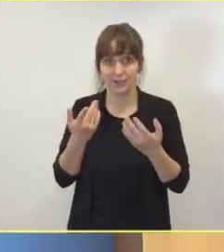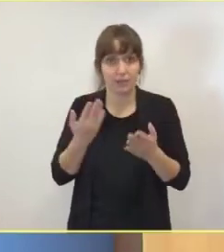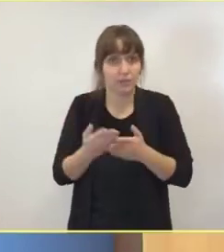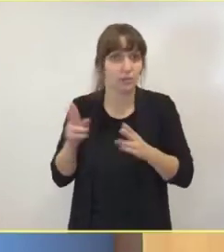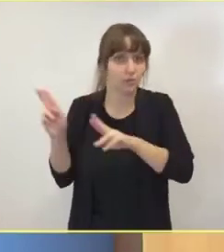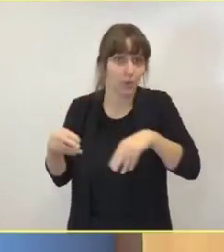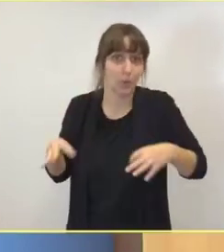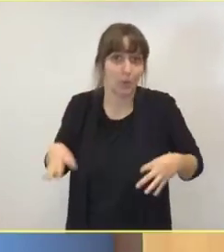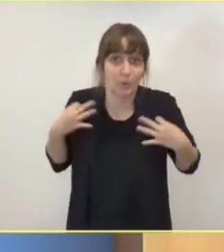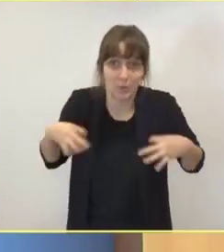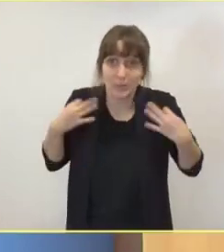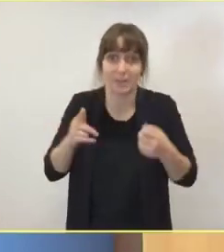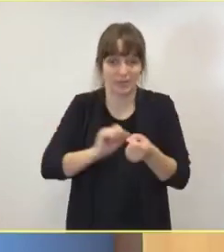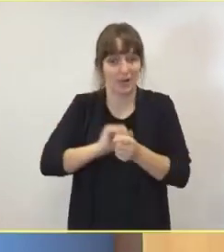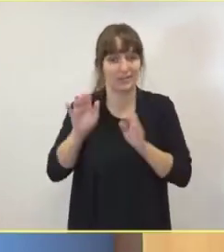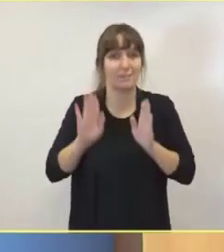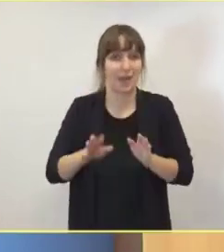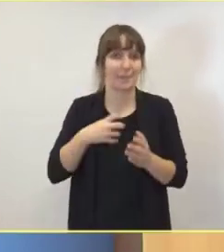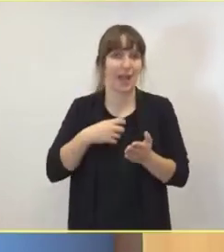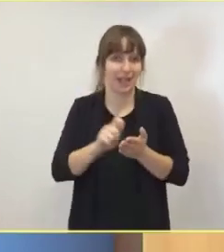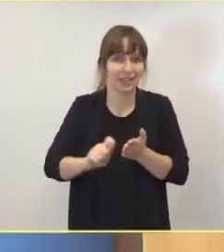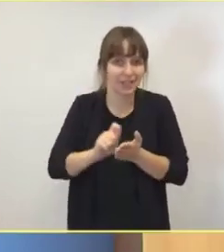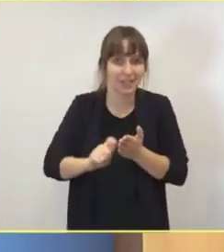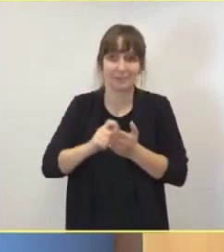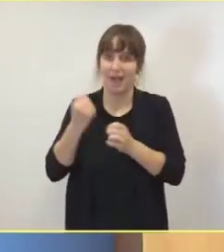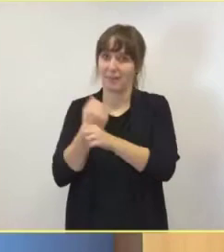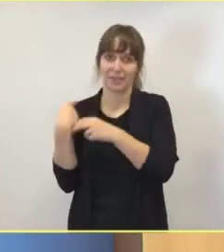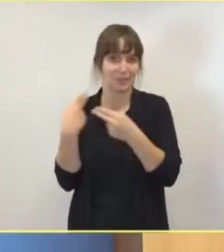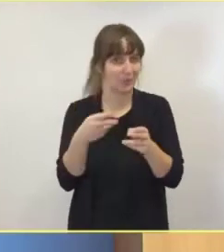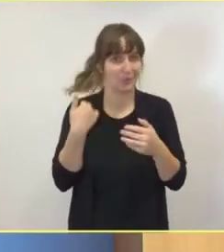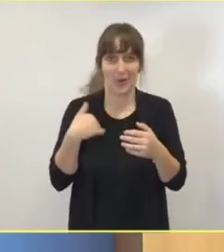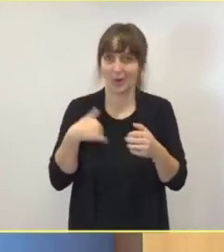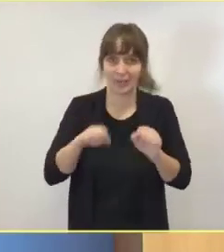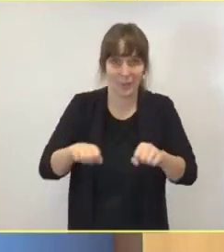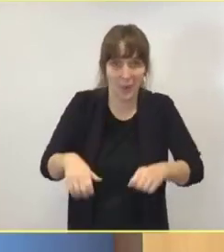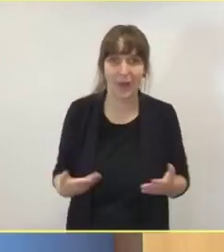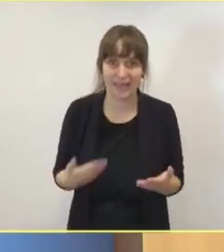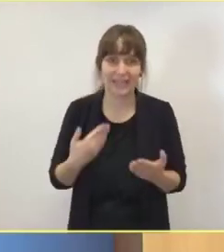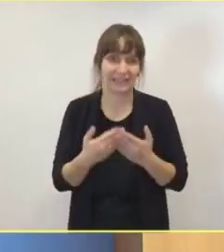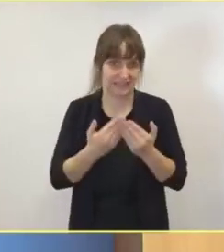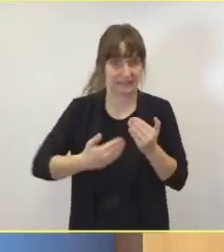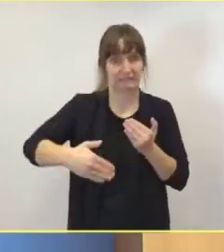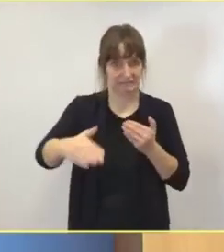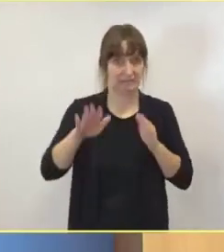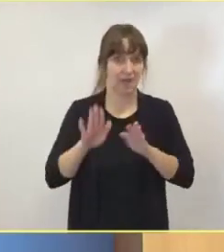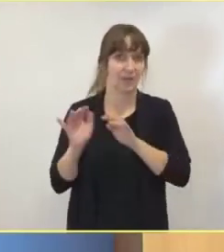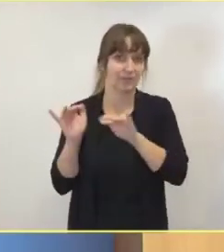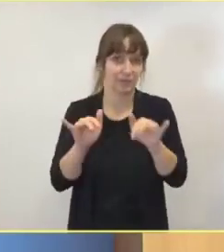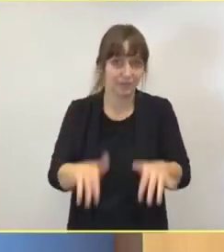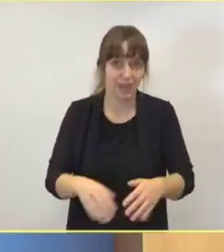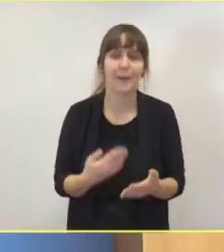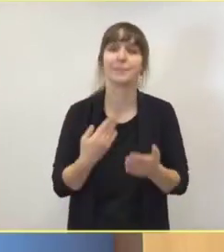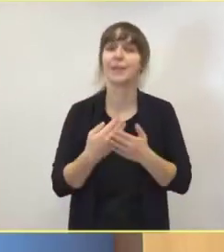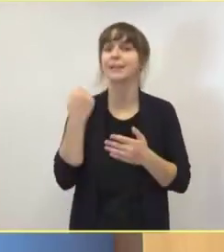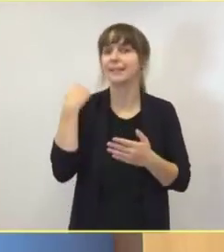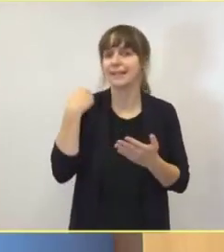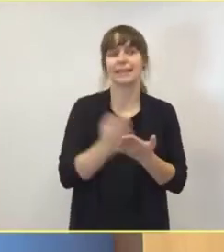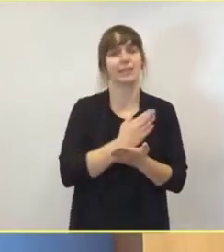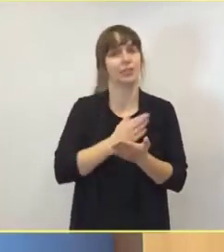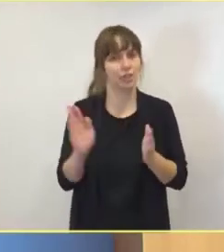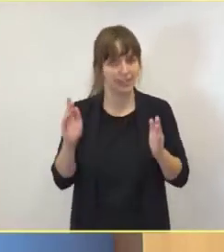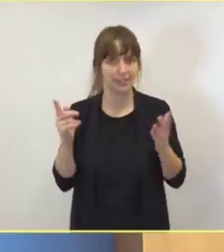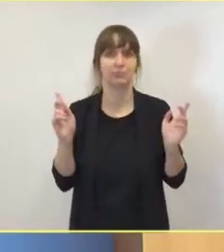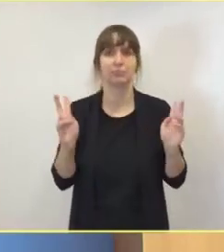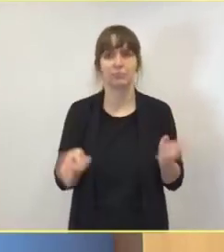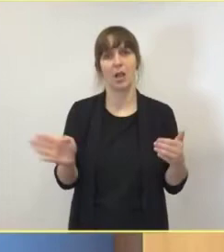werden, dass wir viele Krankschreibungen in der Richtung haben. Ich möchte abschließen. Aus meiner Sicht ist der gestern beschlossene Lockdown seitens der